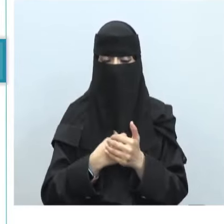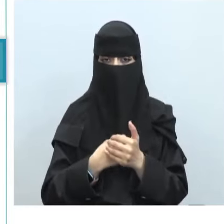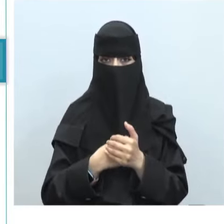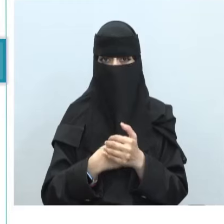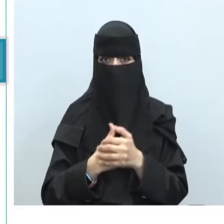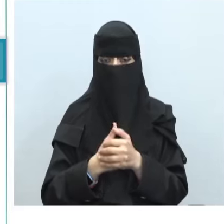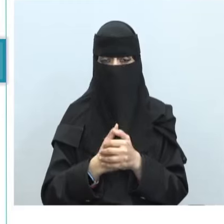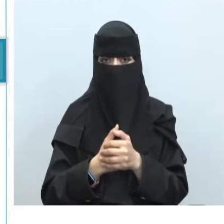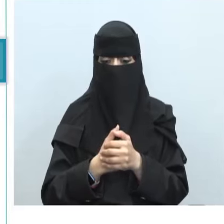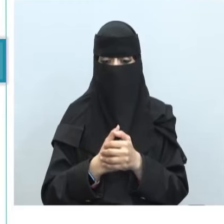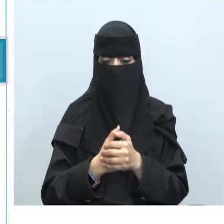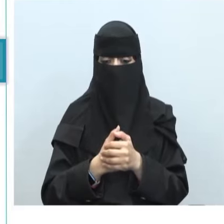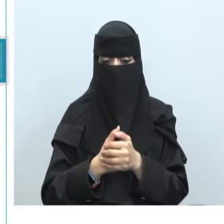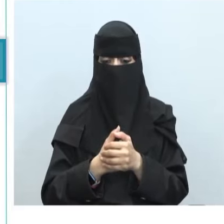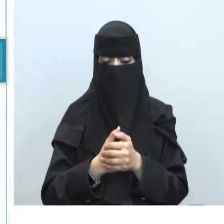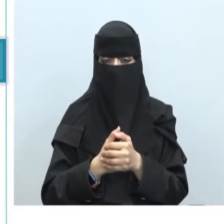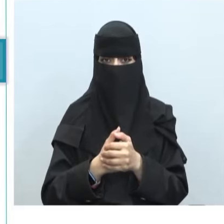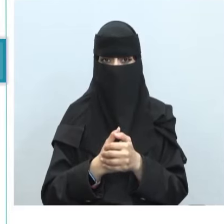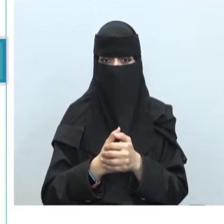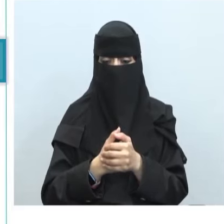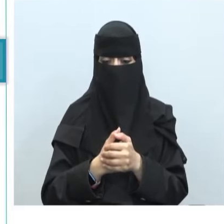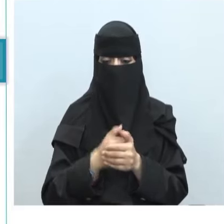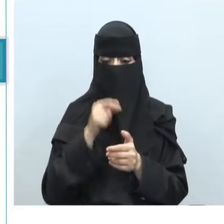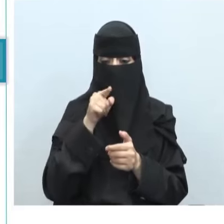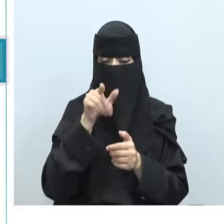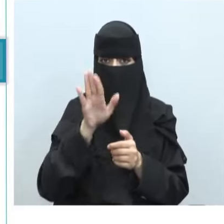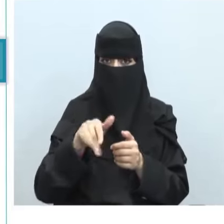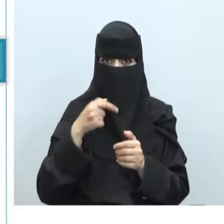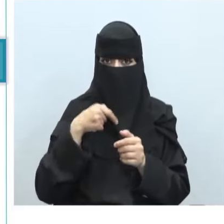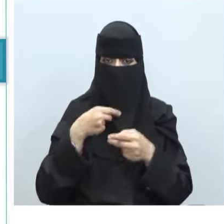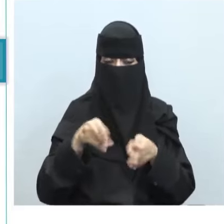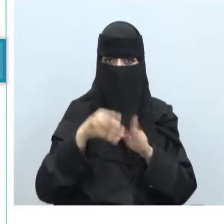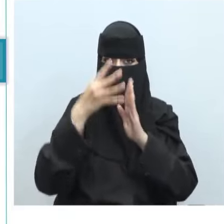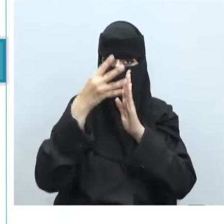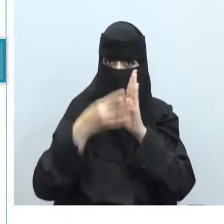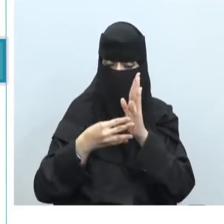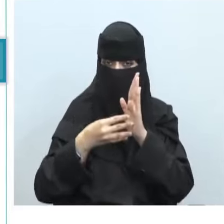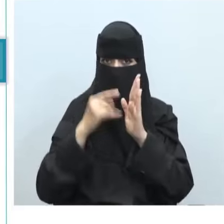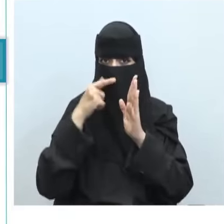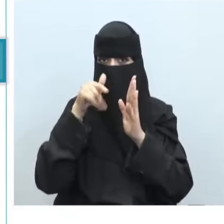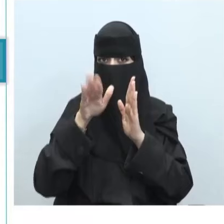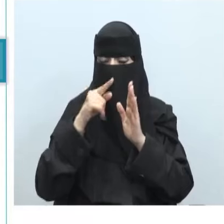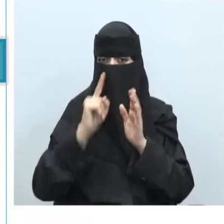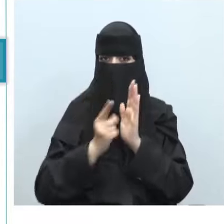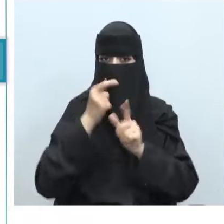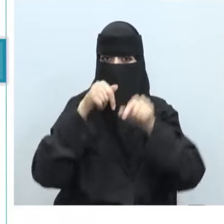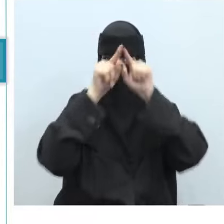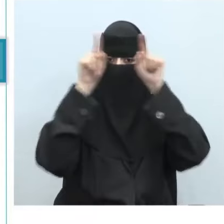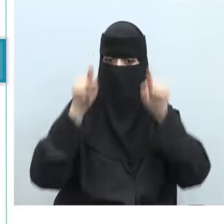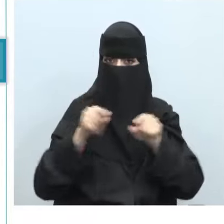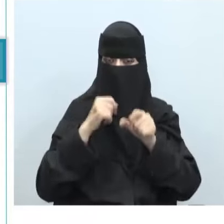Protection Law BDBL هذا القانون تم تشريعه ولوائحه